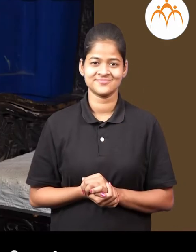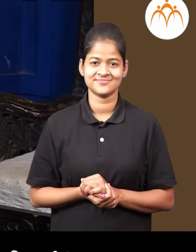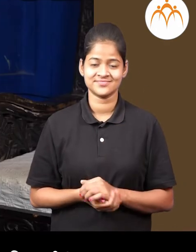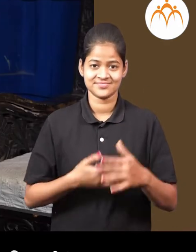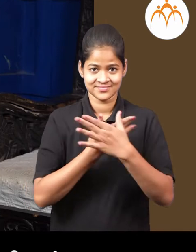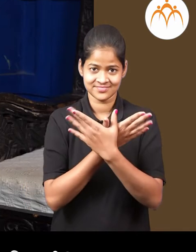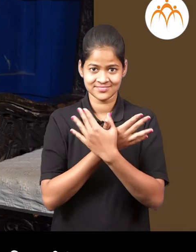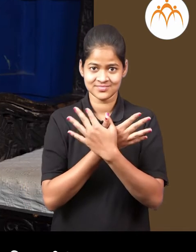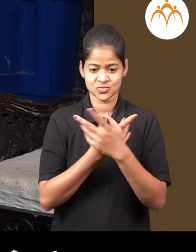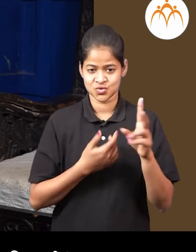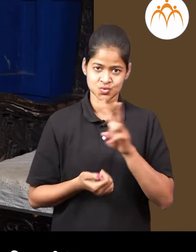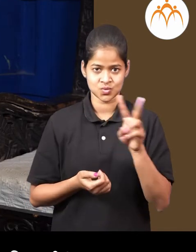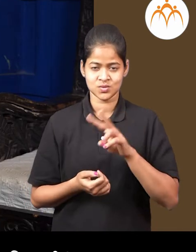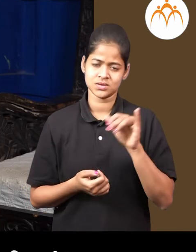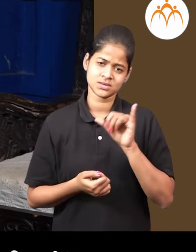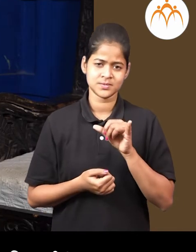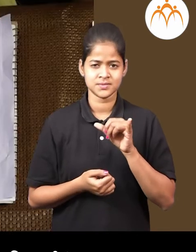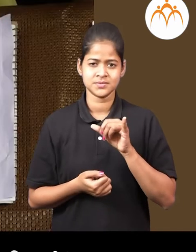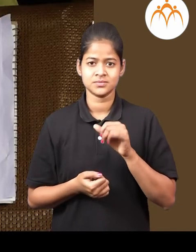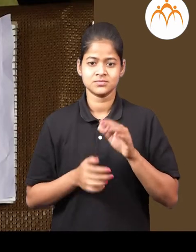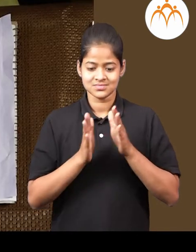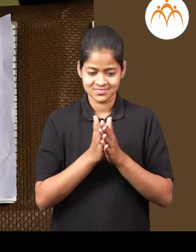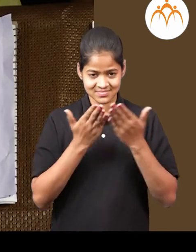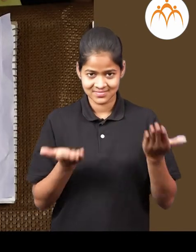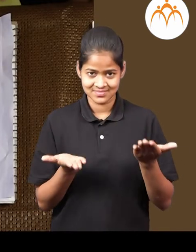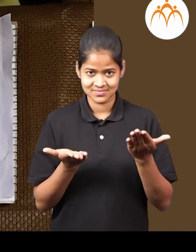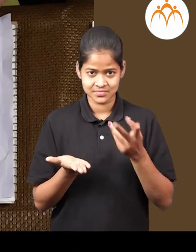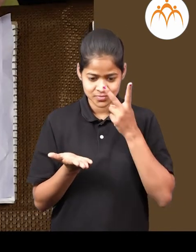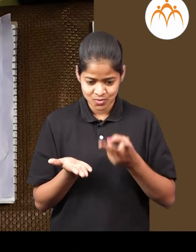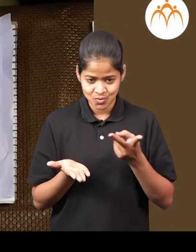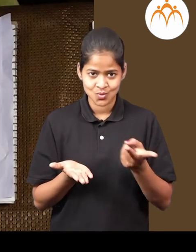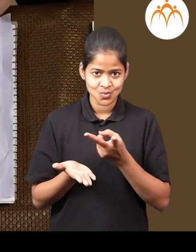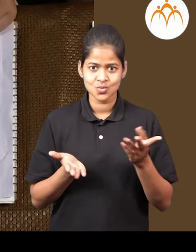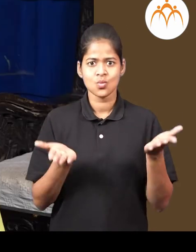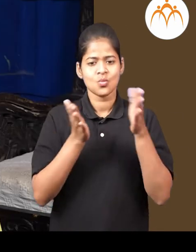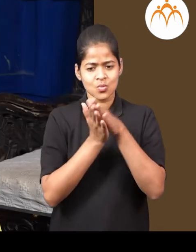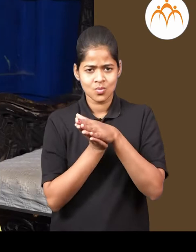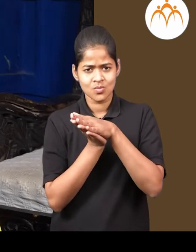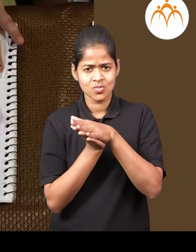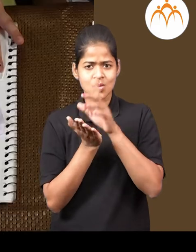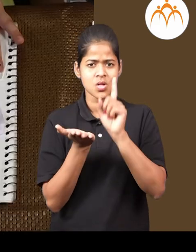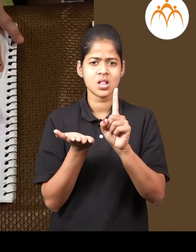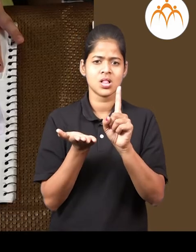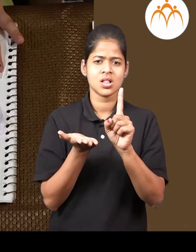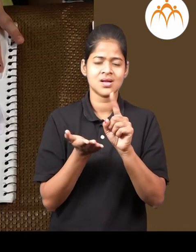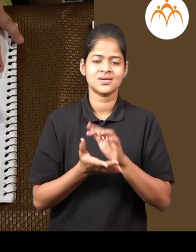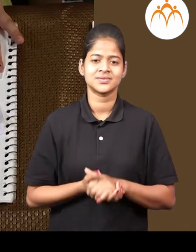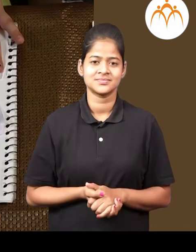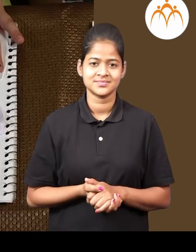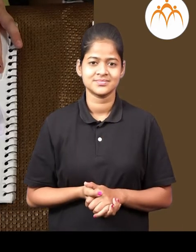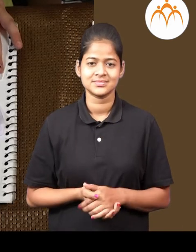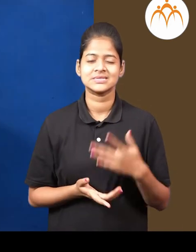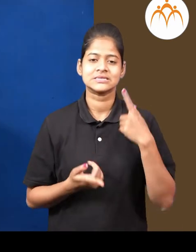दोनी पंख एक सारखे द किनाई उलगडले तर दोन बंदकेले तर एकच